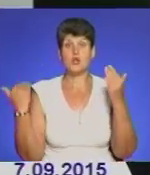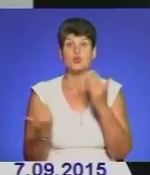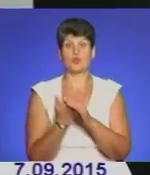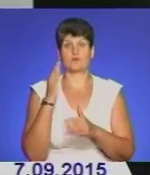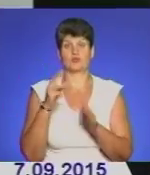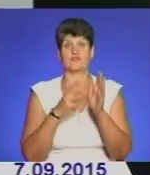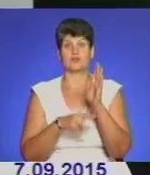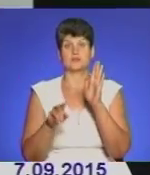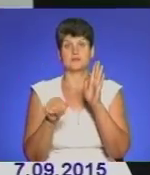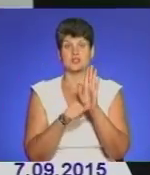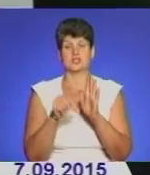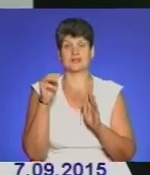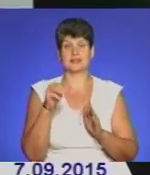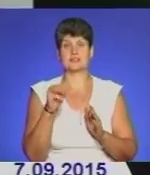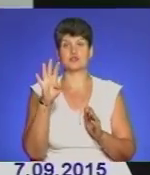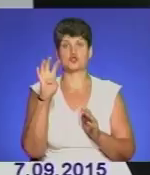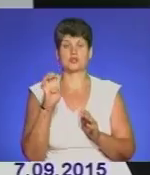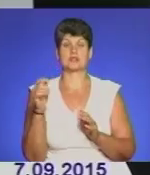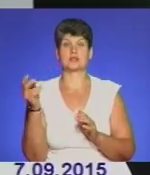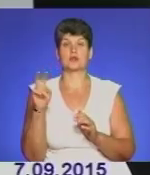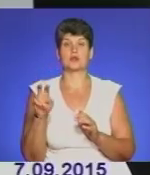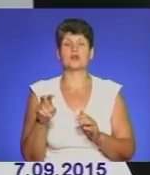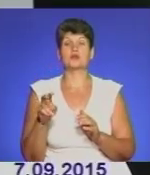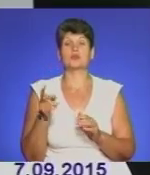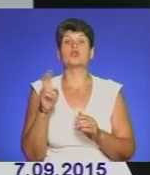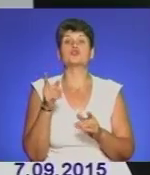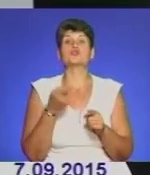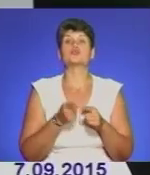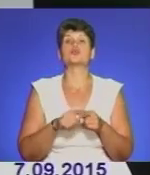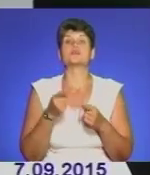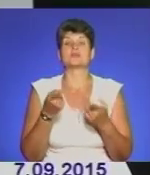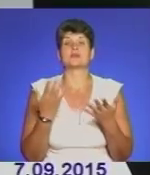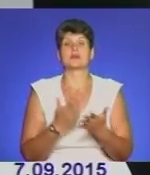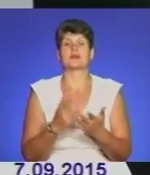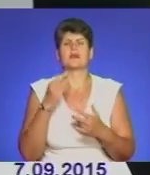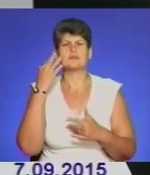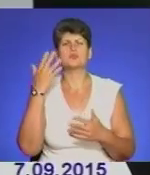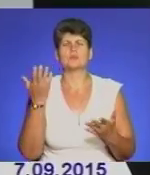400 доларів. Що це таке 86 400 доларів, як ви думаєте?